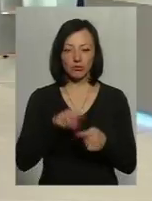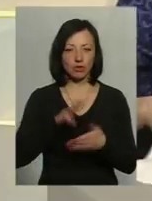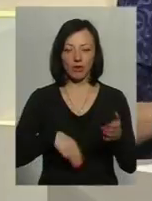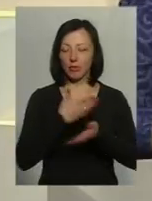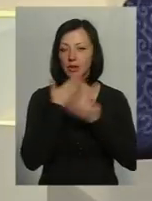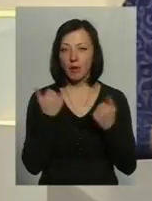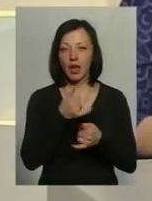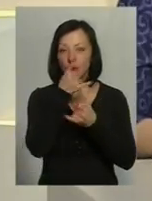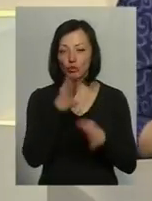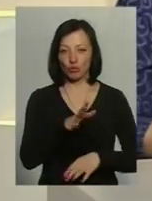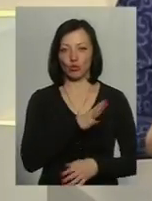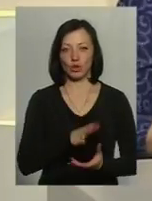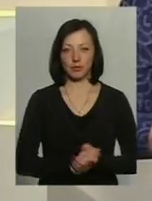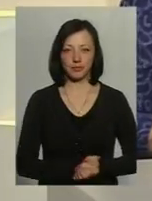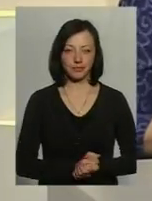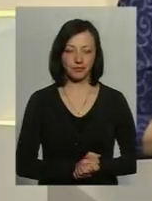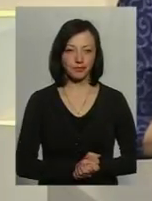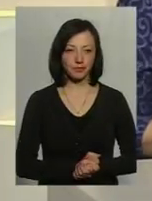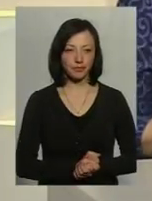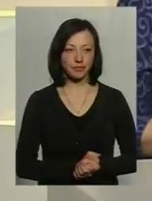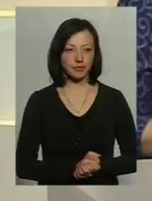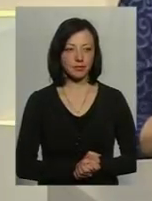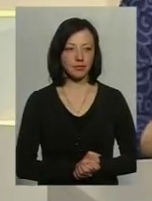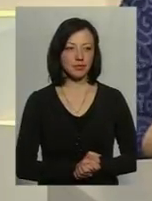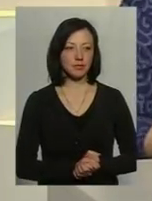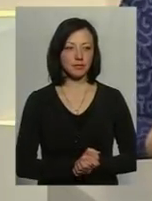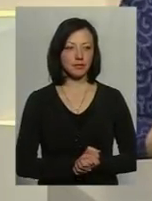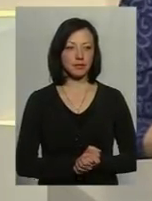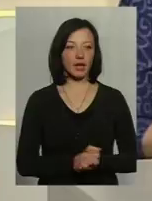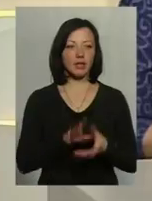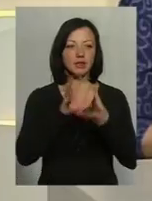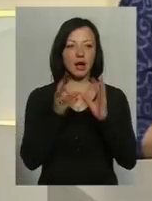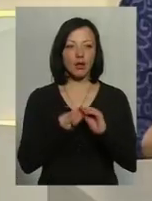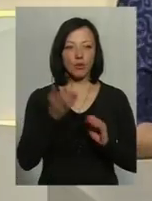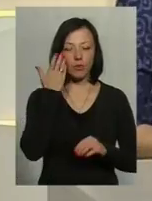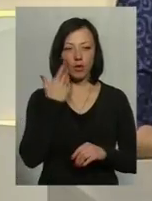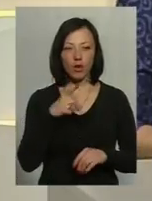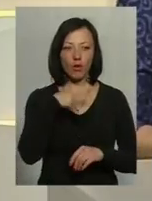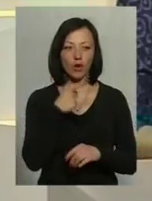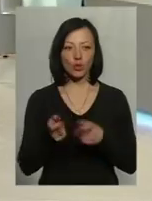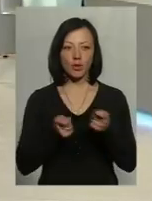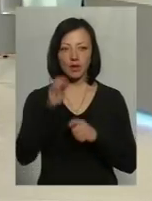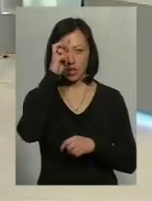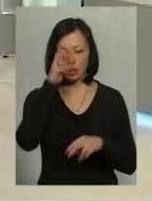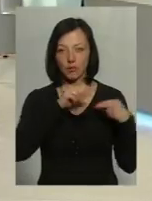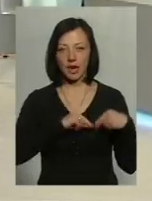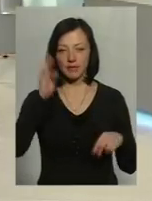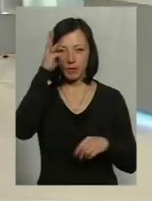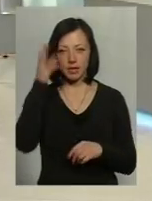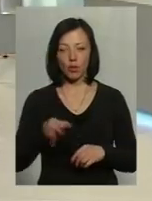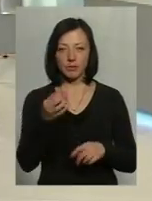нема і бути не може. Загалом, якщо говорити про управління Держпраці у Хмельницькій області за вже